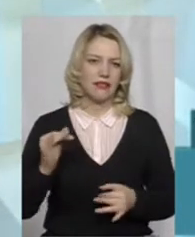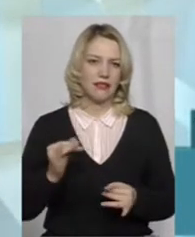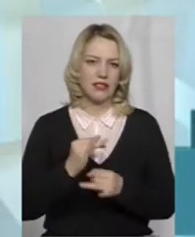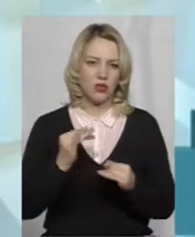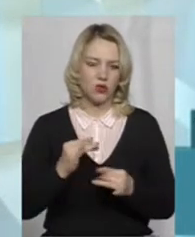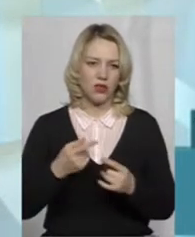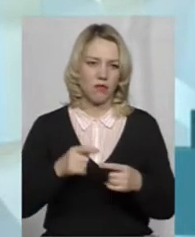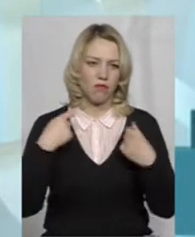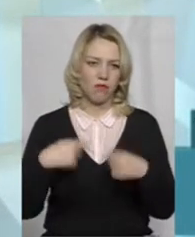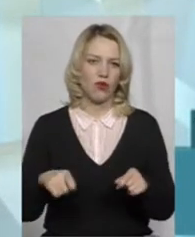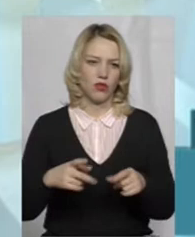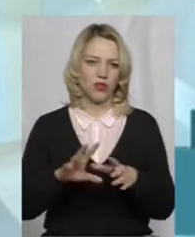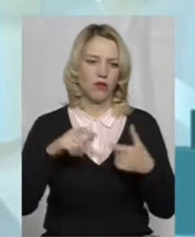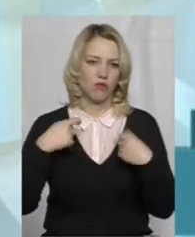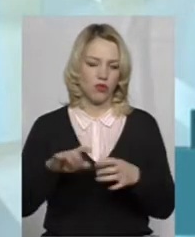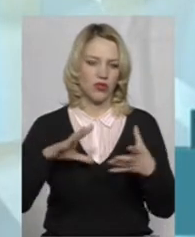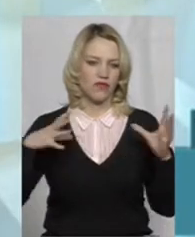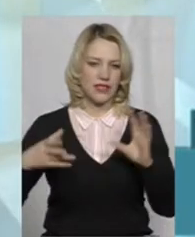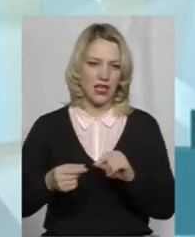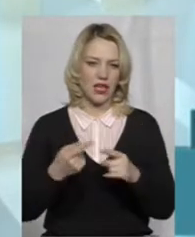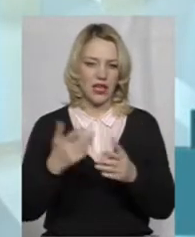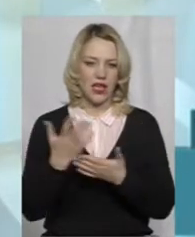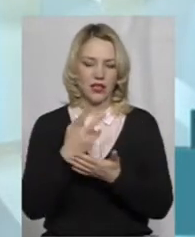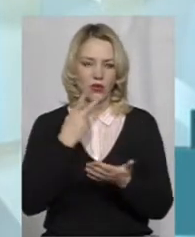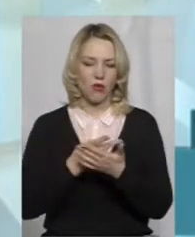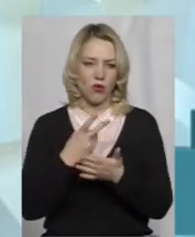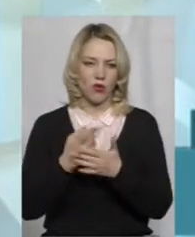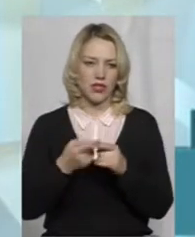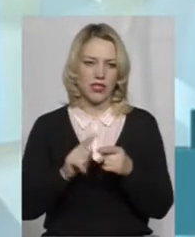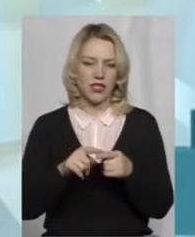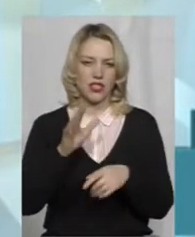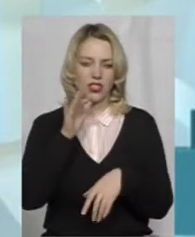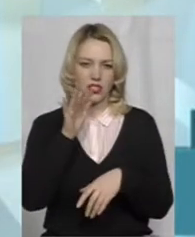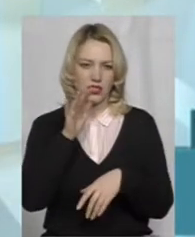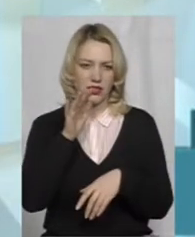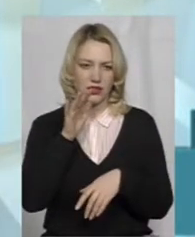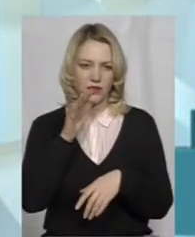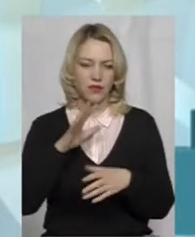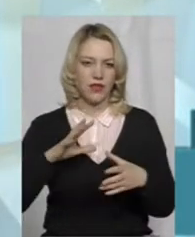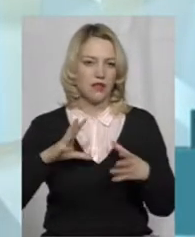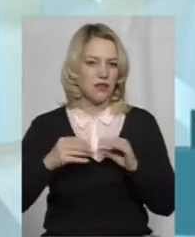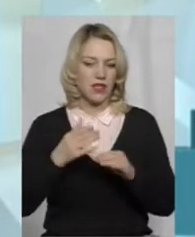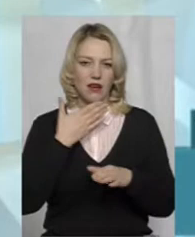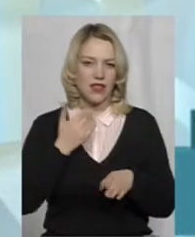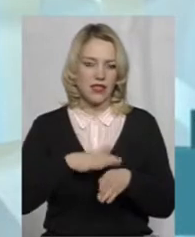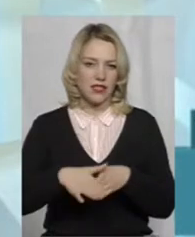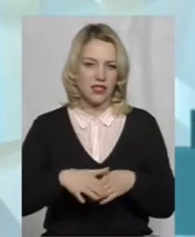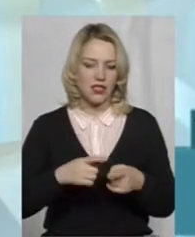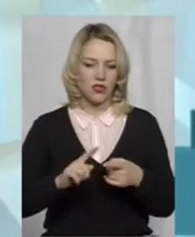проданний. Проданний взагалі. Кінопокос на даний час не здійснюється.